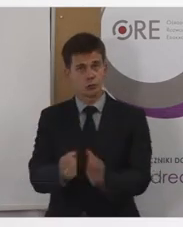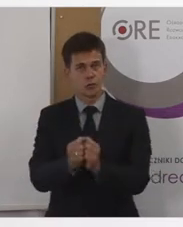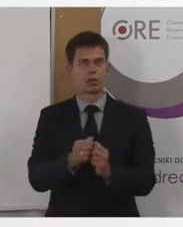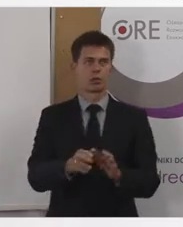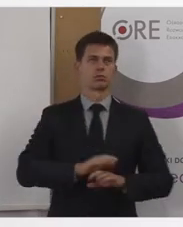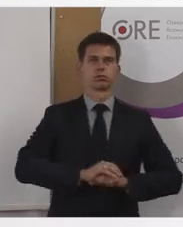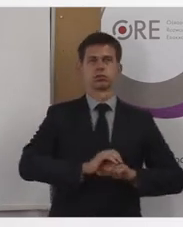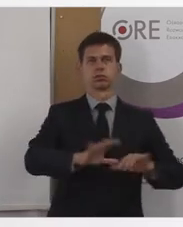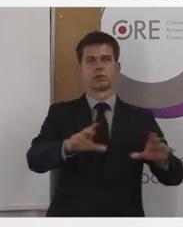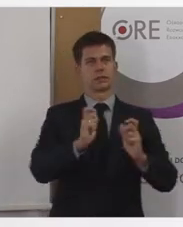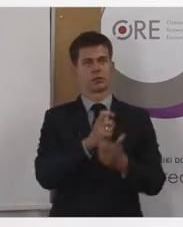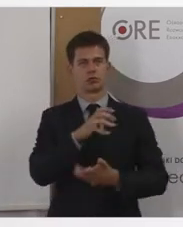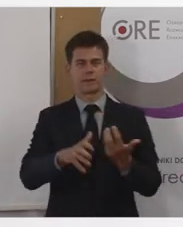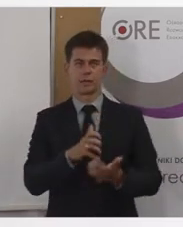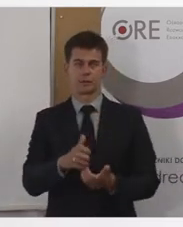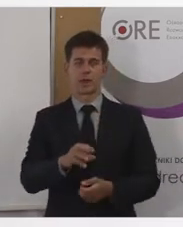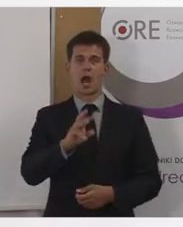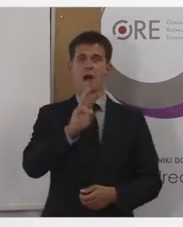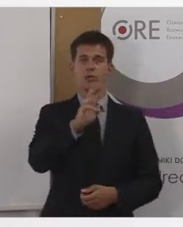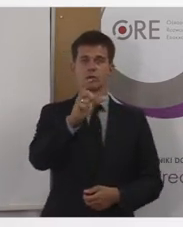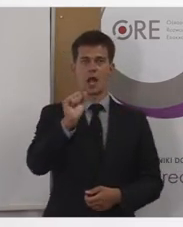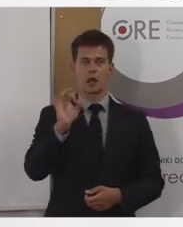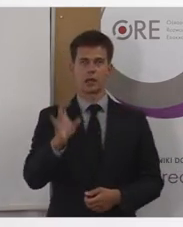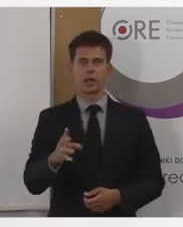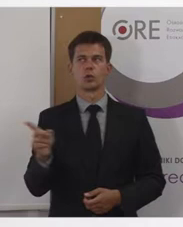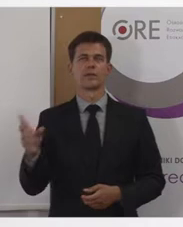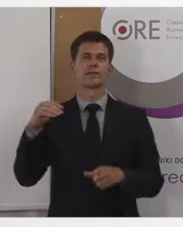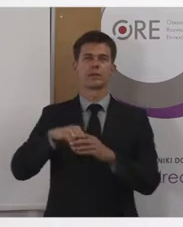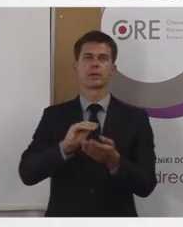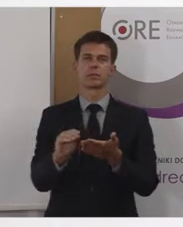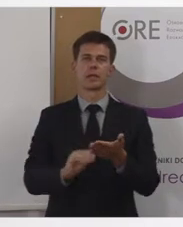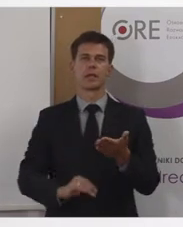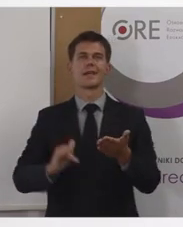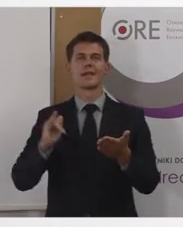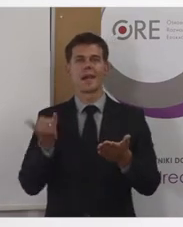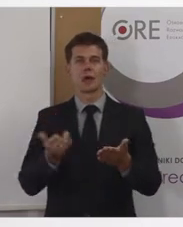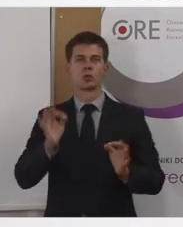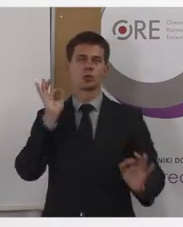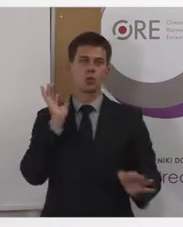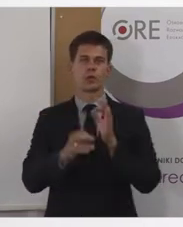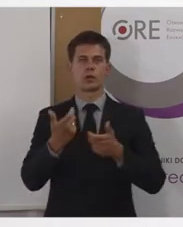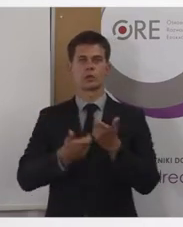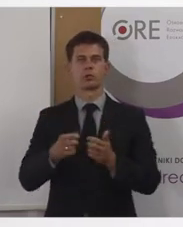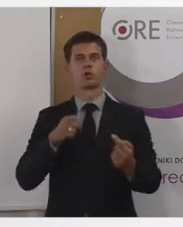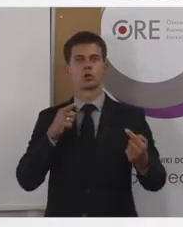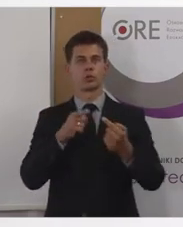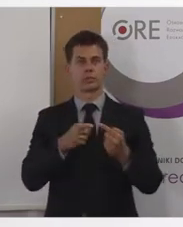specyfikacja mówi o tym, jak tworzyć dostępne treści internetowe.